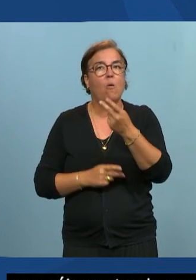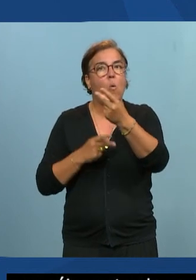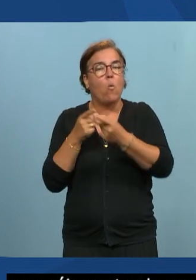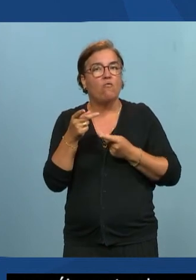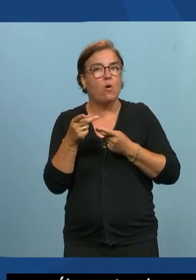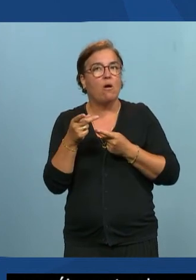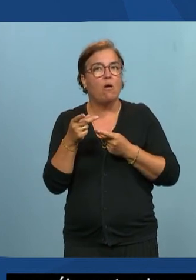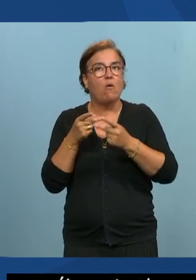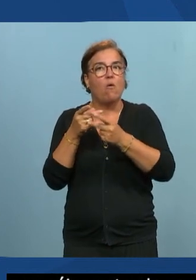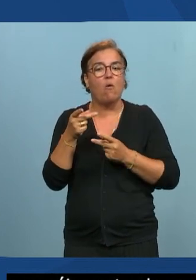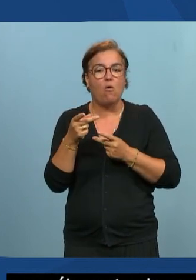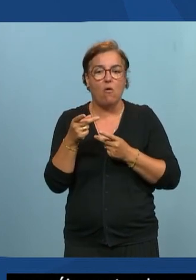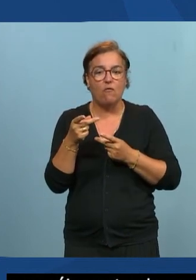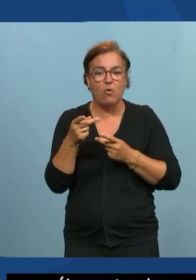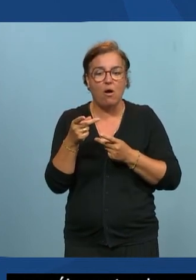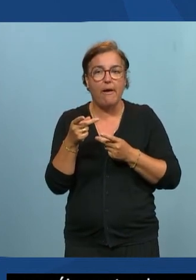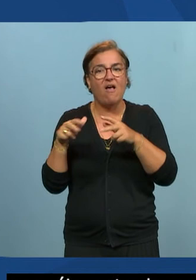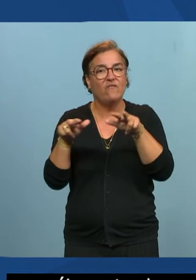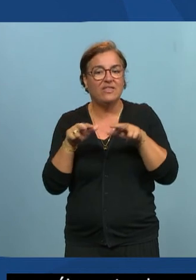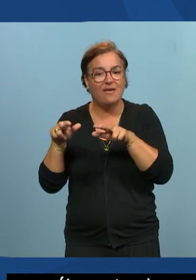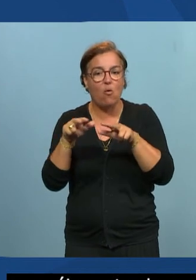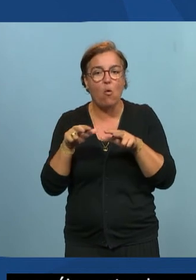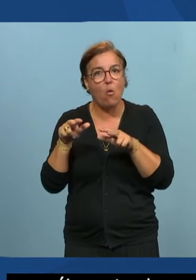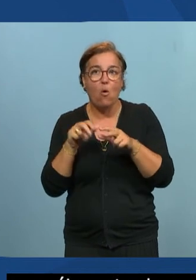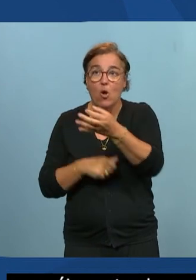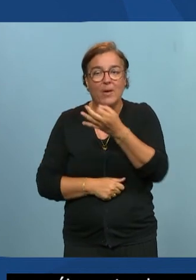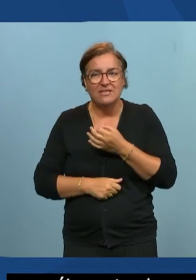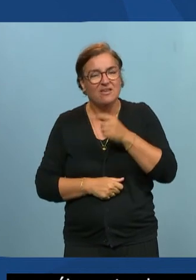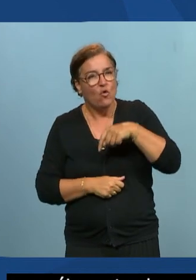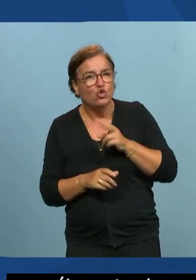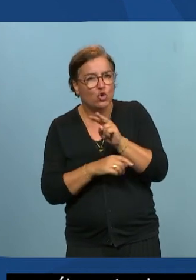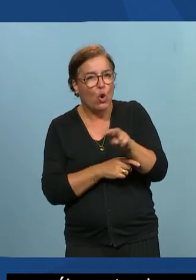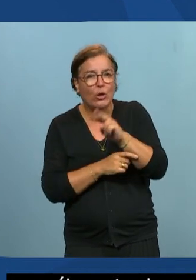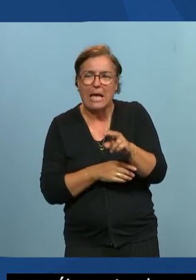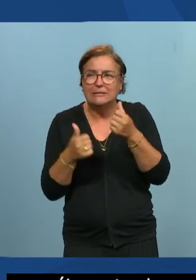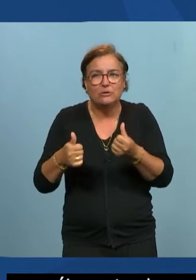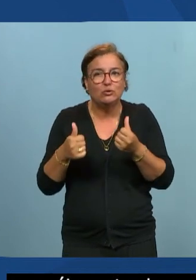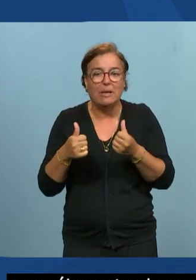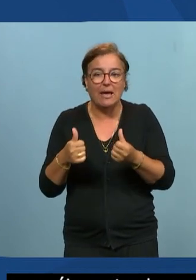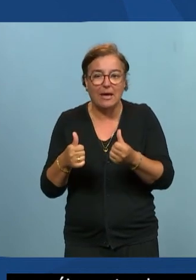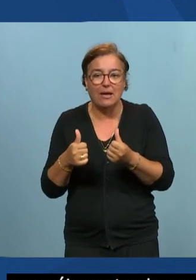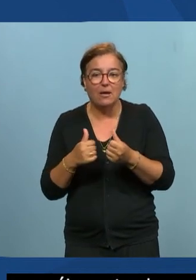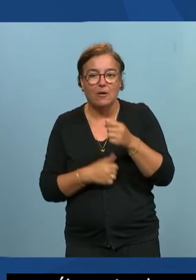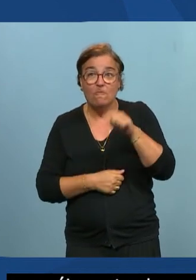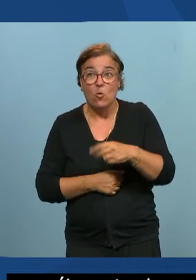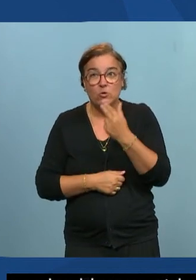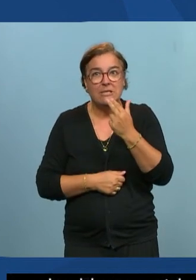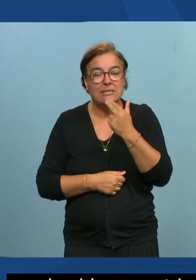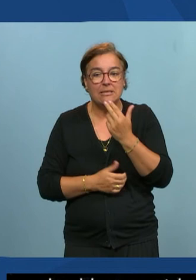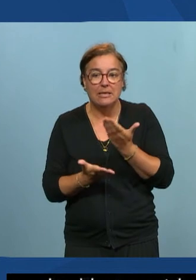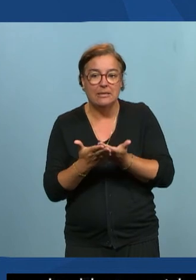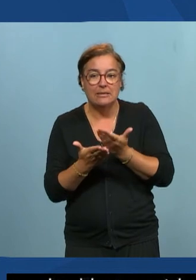des vidéos dit tiens il une vidéo j'aimerais bien que tu regardes c'est super il faudrait qu'on utilise ça